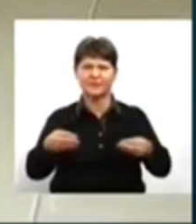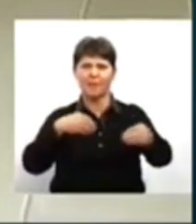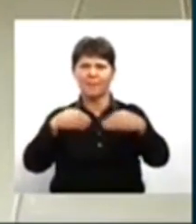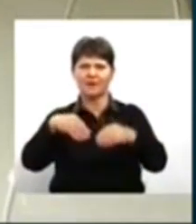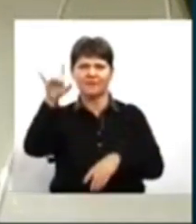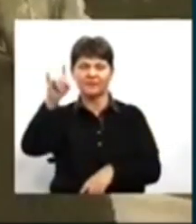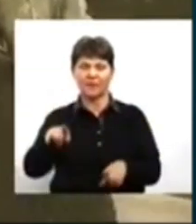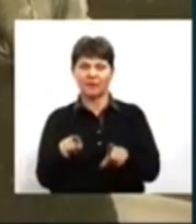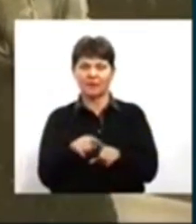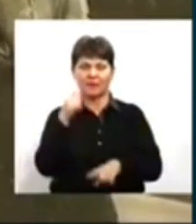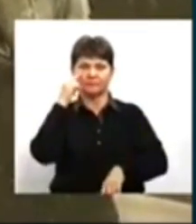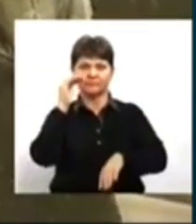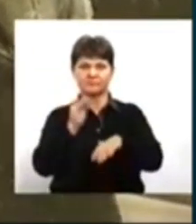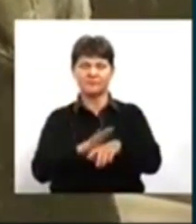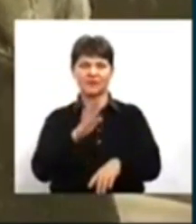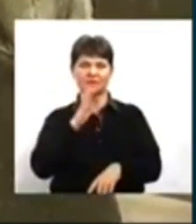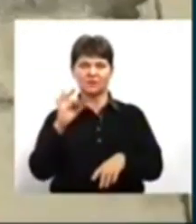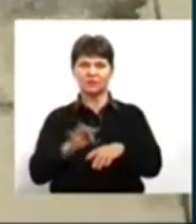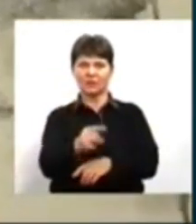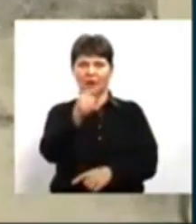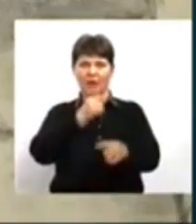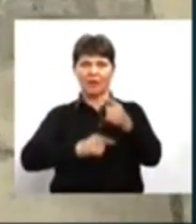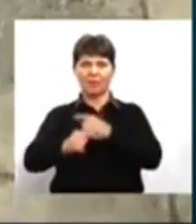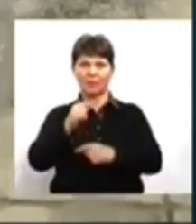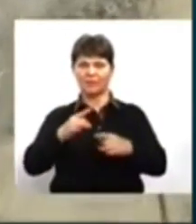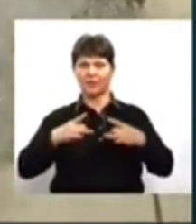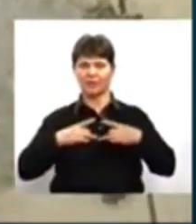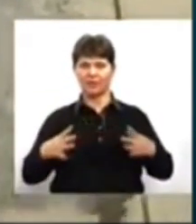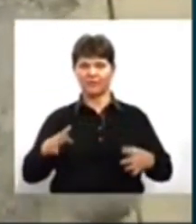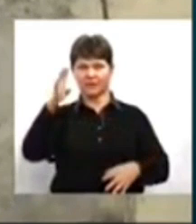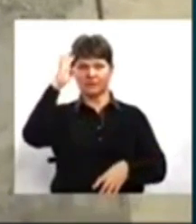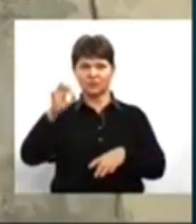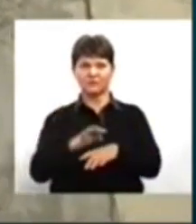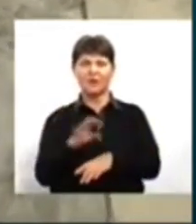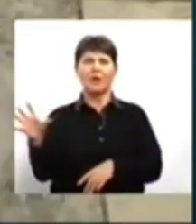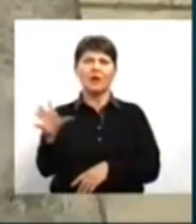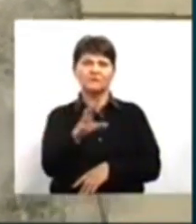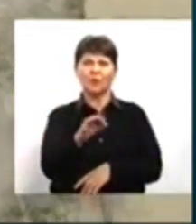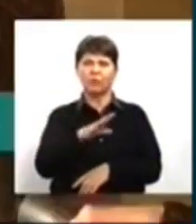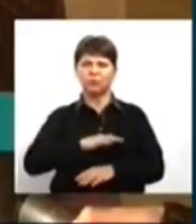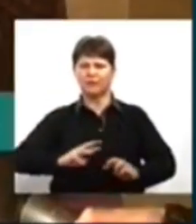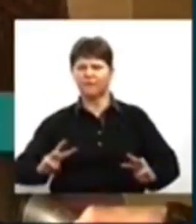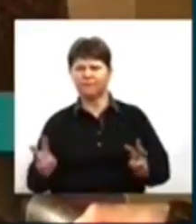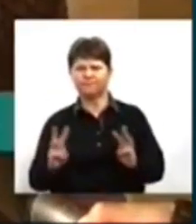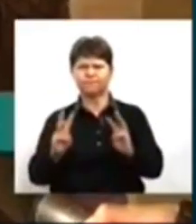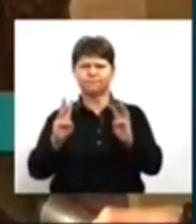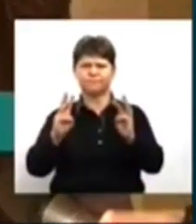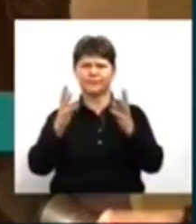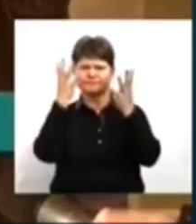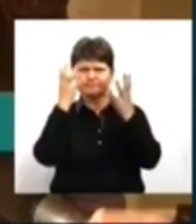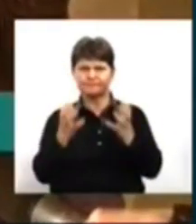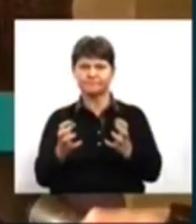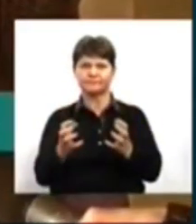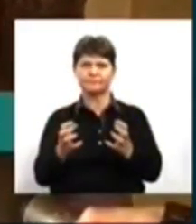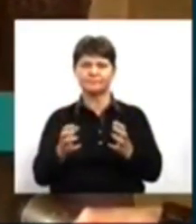Таку картину застала жінка, передчасно повернувшись із ювілею чоловіка. Все було дуже закопчене. Тут стояв м'який уголок, він повністю